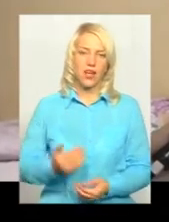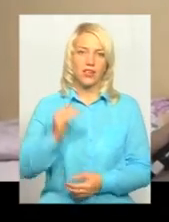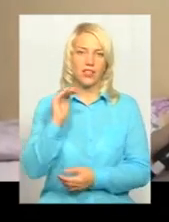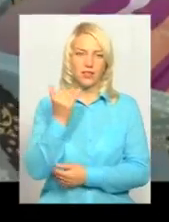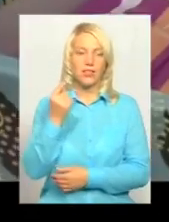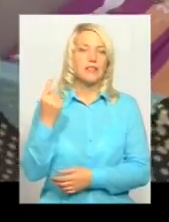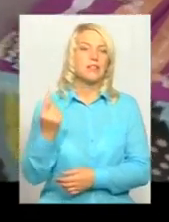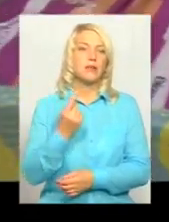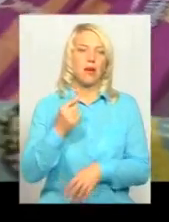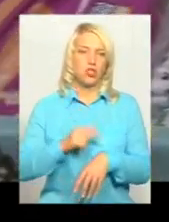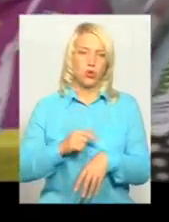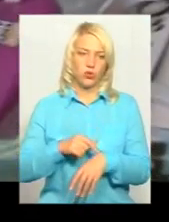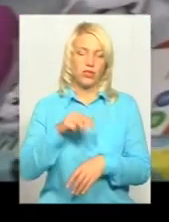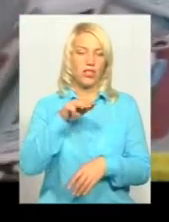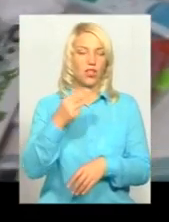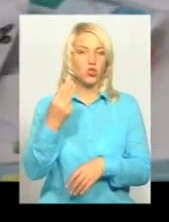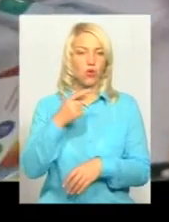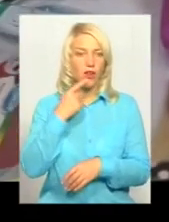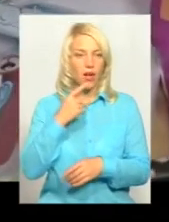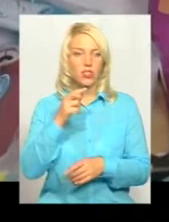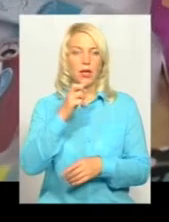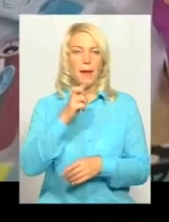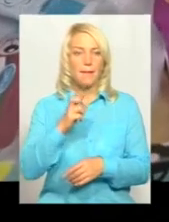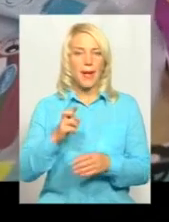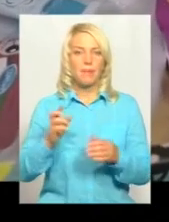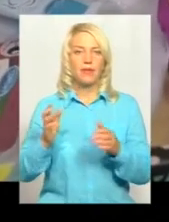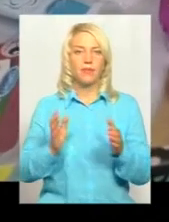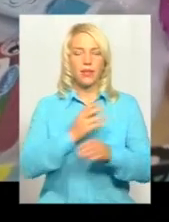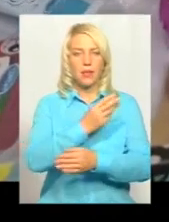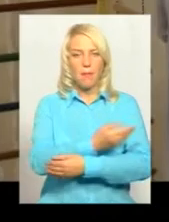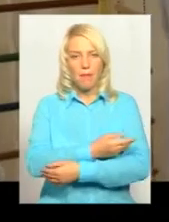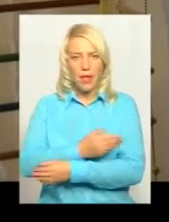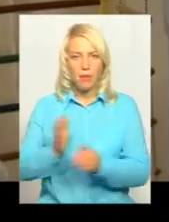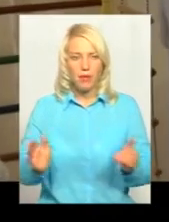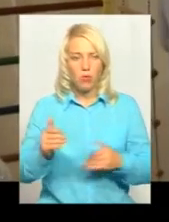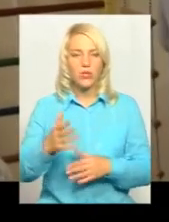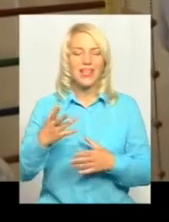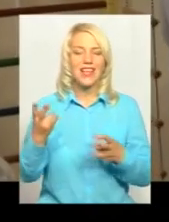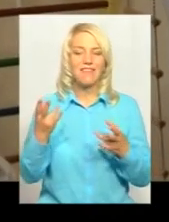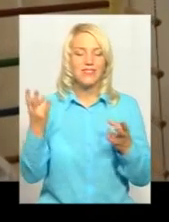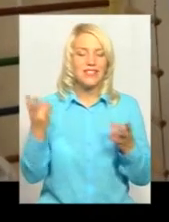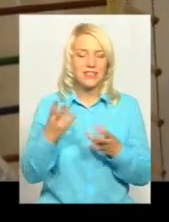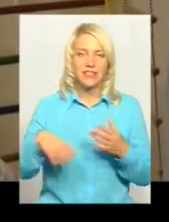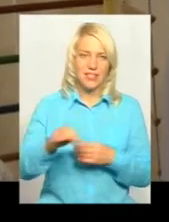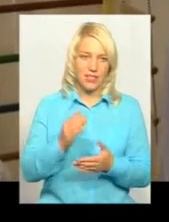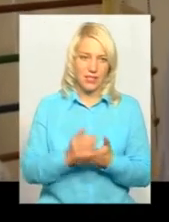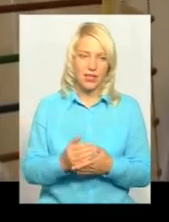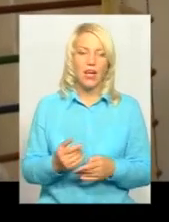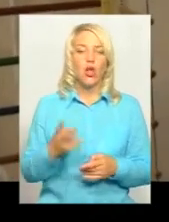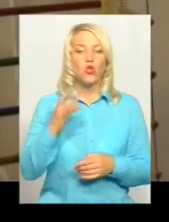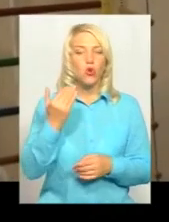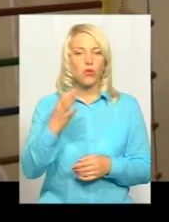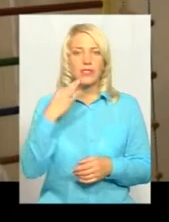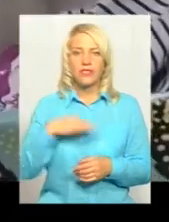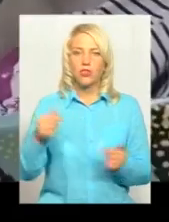перших же годин. Тетяна Шурко каже, в бейбі-боксі є все необхідне малюку в перші дні життя. Але її сину Ярославу згодяться не